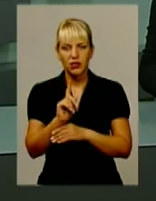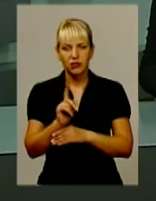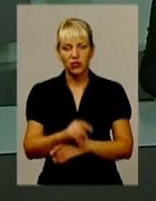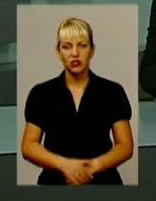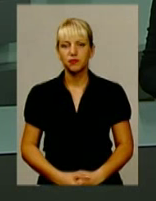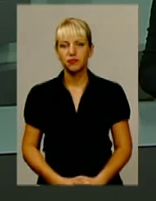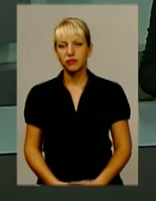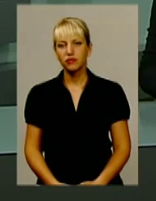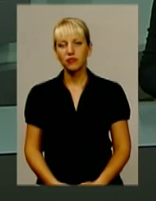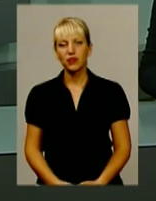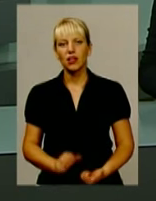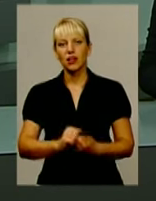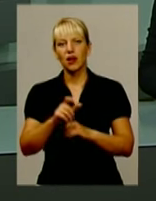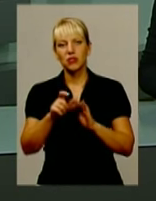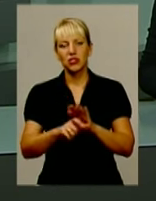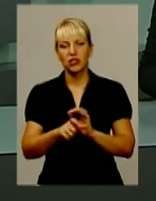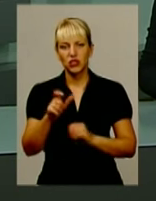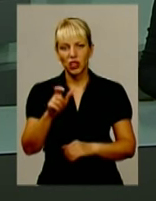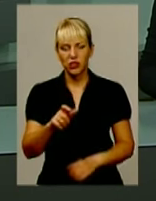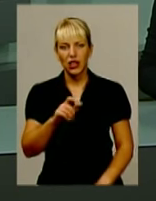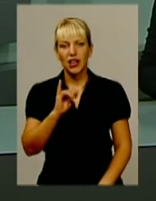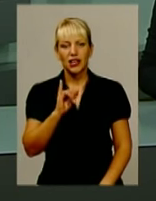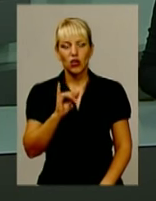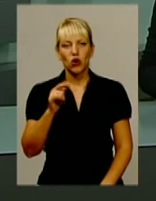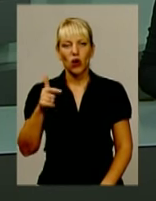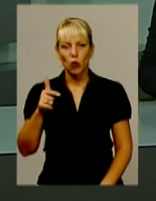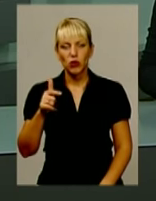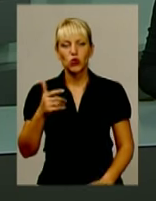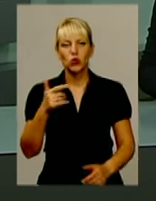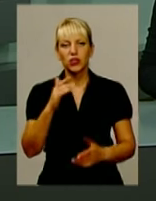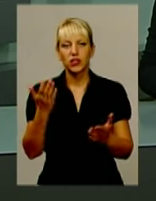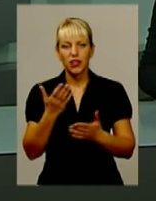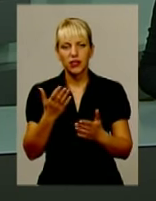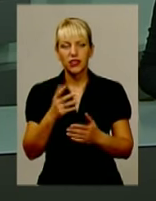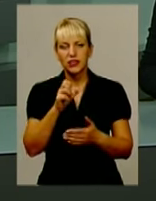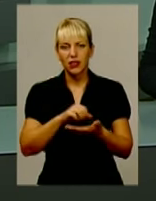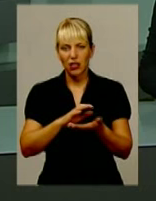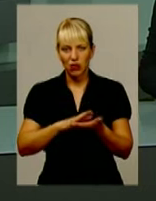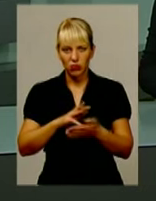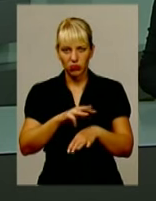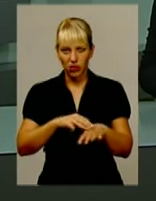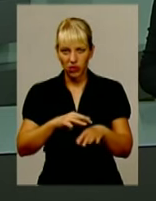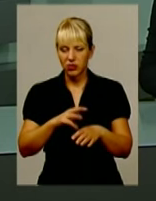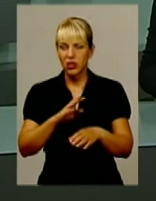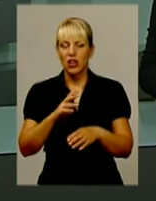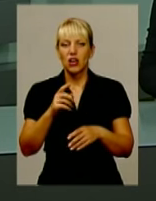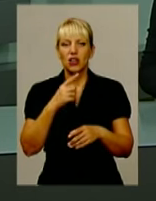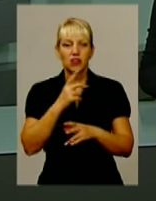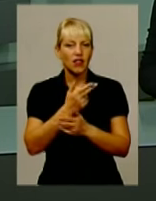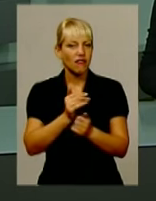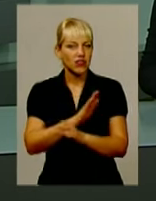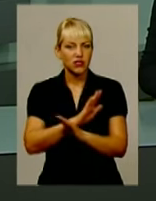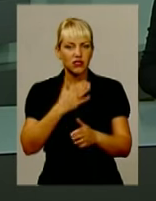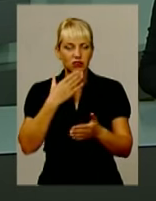Кам'янчанин Ігор Гуменюк, котрий, за даними правоохоронців, кинув гранату в нацгвардійців, не визнає своїй вини. Про це заявив адвокат